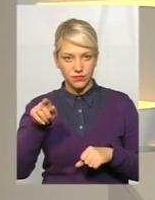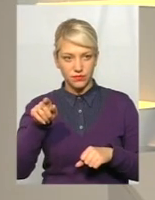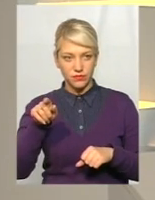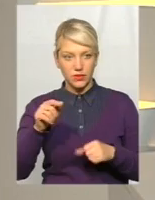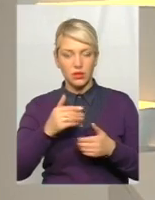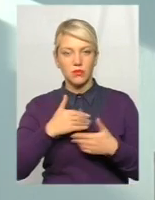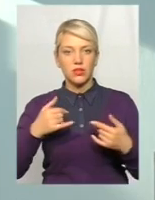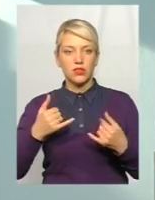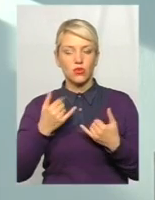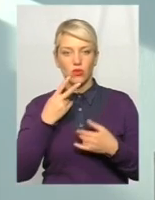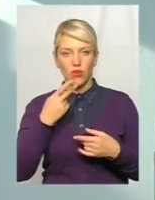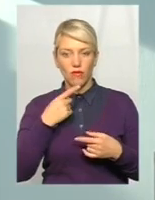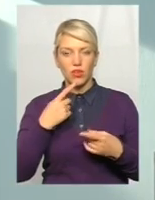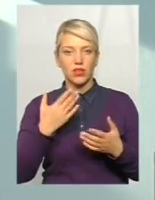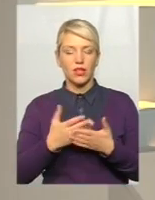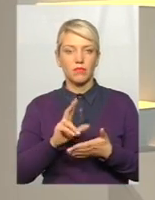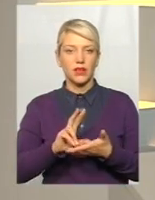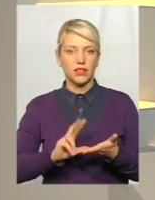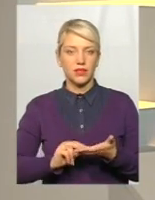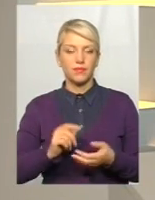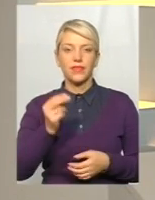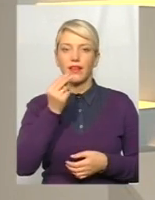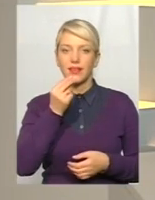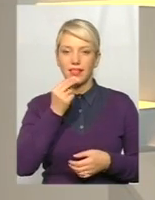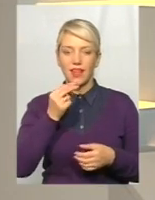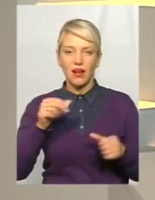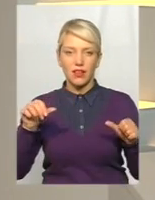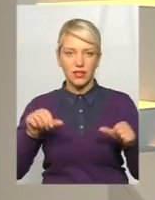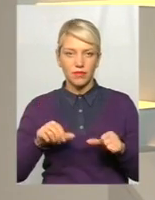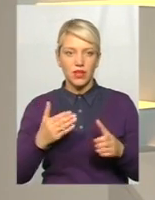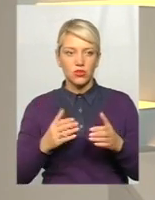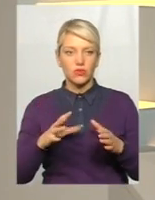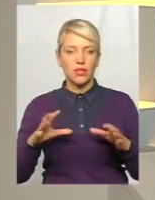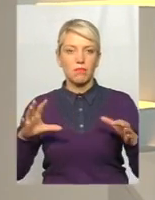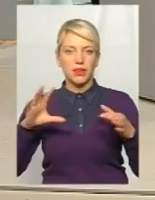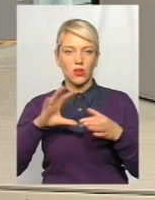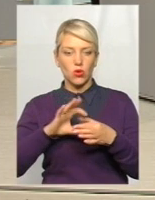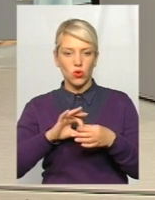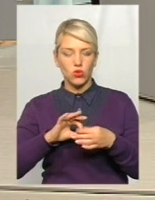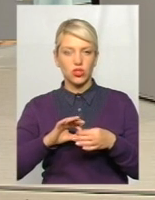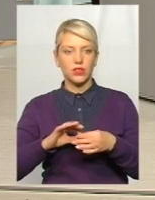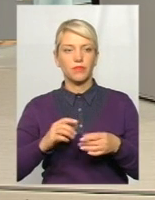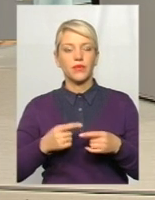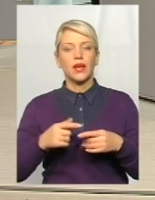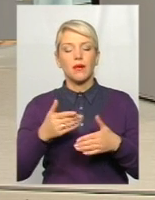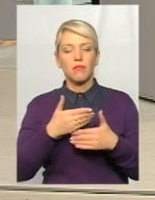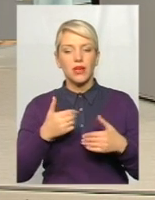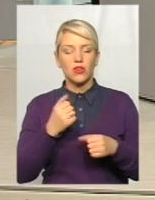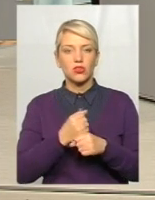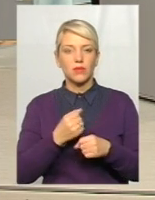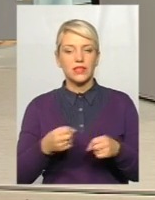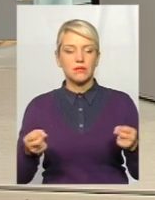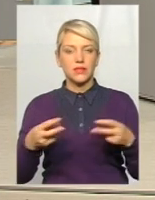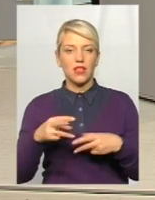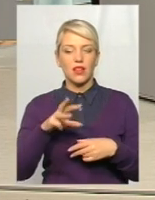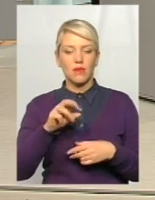Ми сьогодні говорили про те, що, наприклад, до їдальні, якщо вони підключені до школи Так, це ми зробляли спеціальний, пам'ятаю, модуль, це було замовлення одного